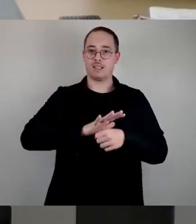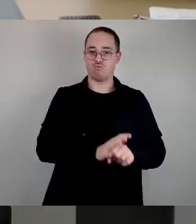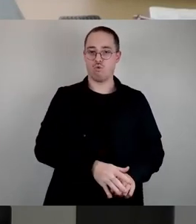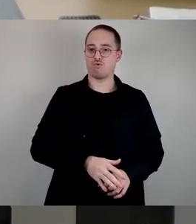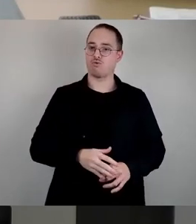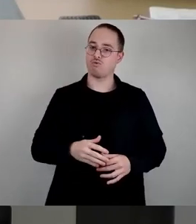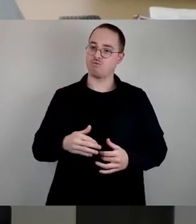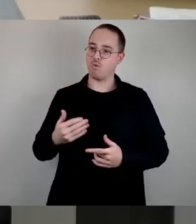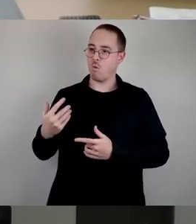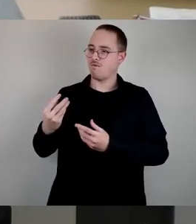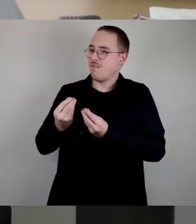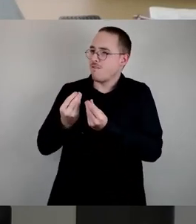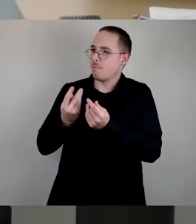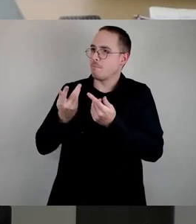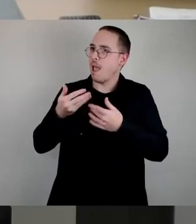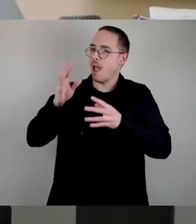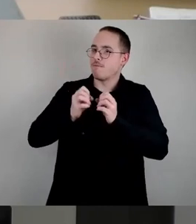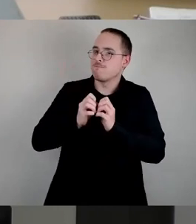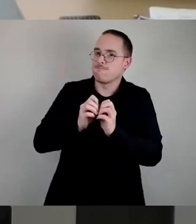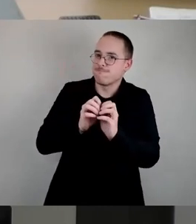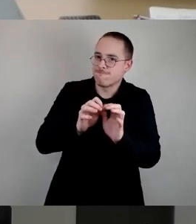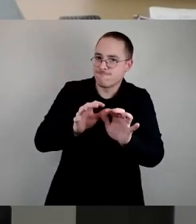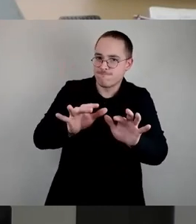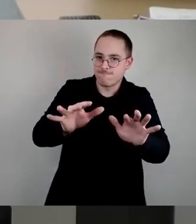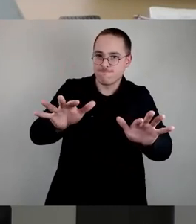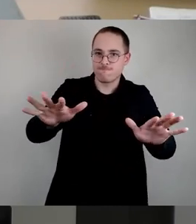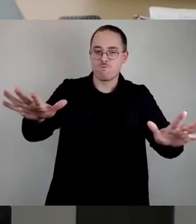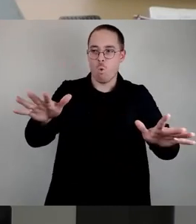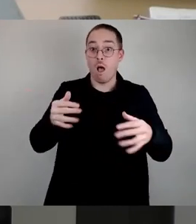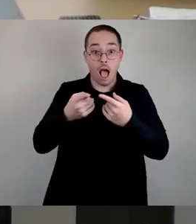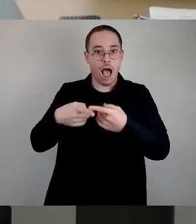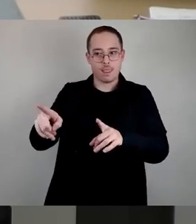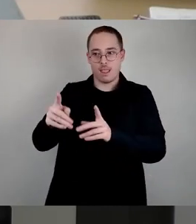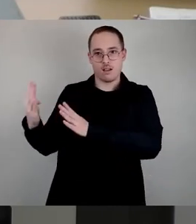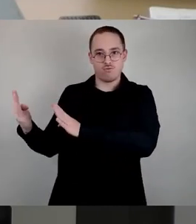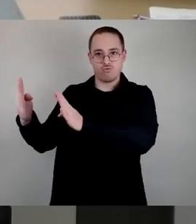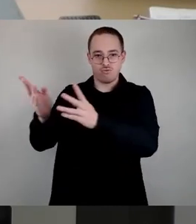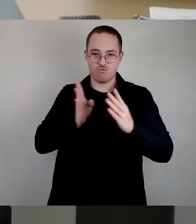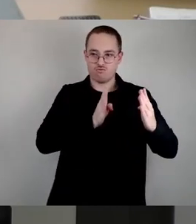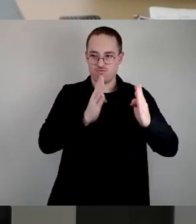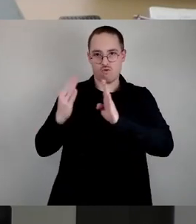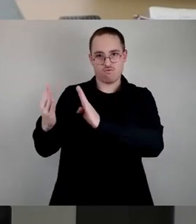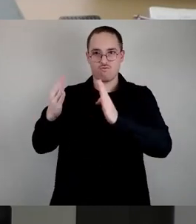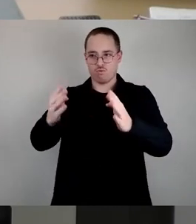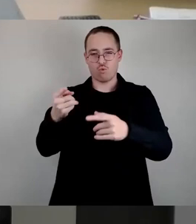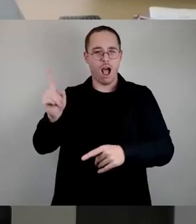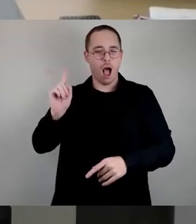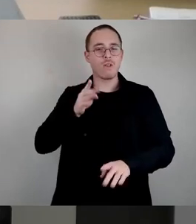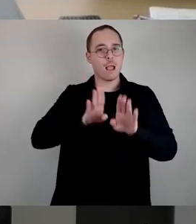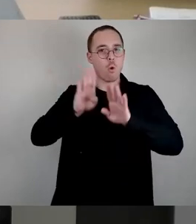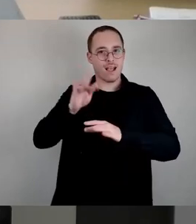verbindet sich mit anderen demokratiefeindlichen Strömungen zu einem gefährlichen Gemisch mit zunehmender Sprengkraft.